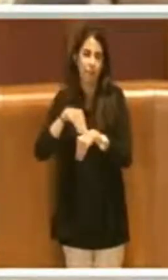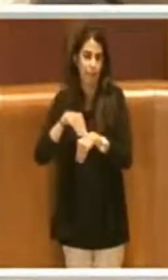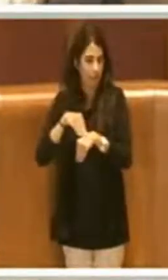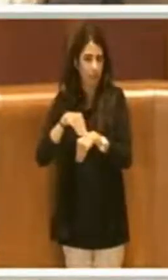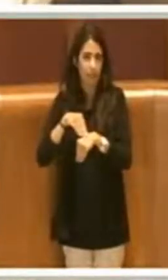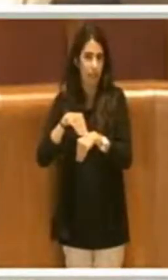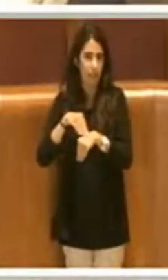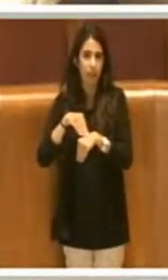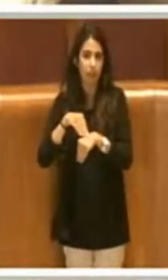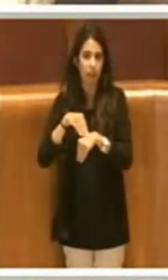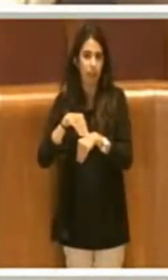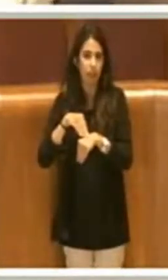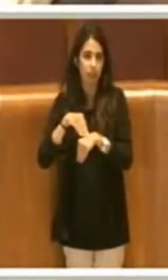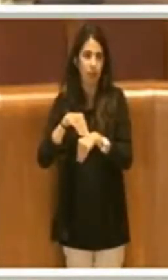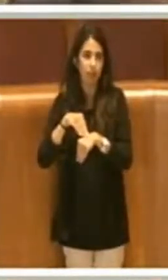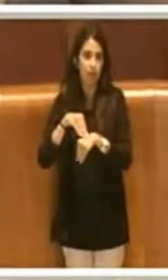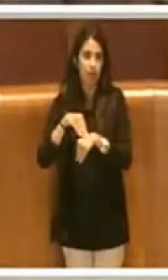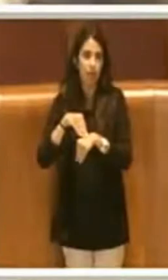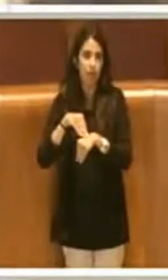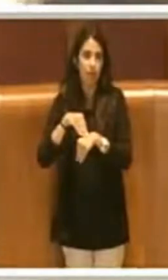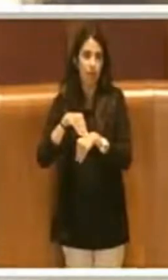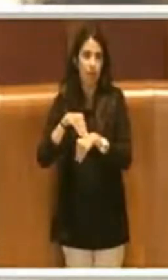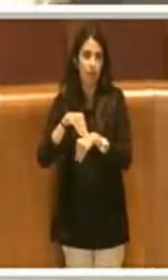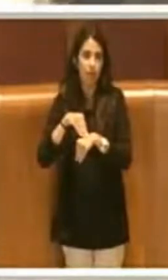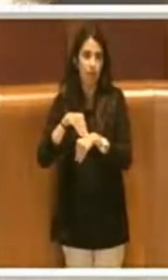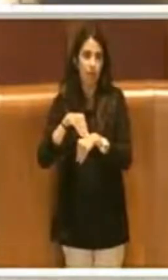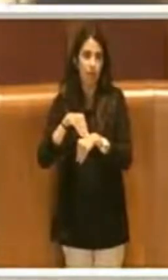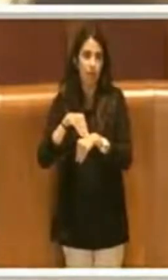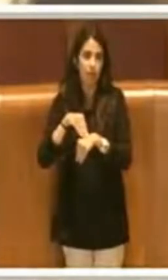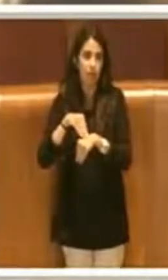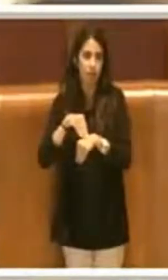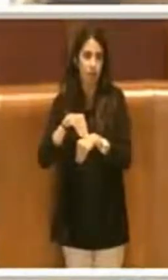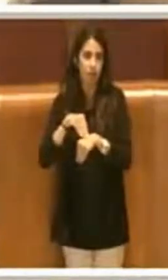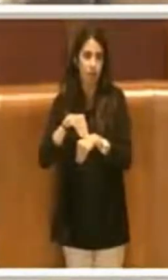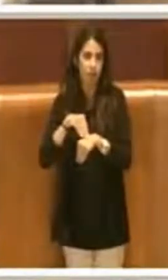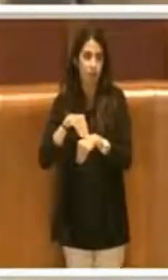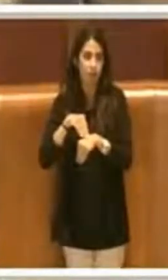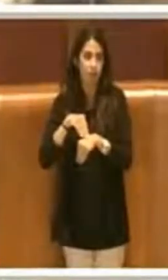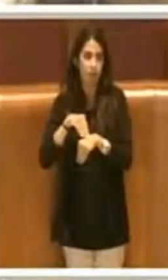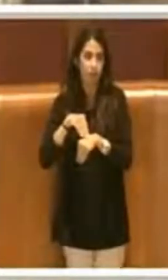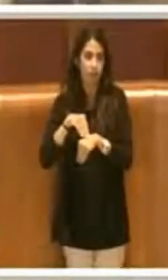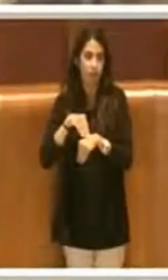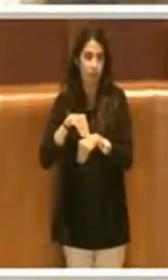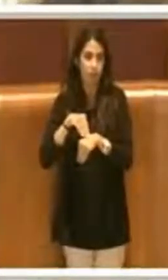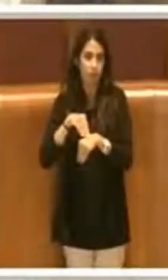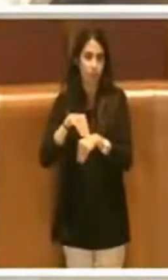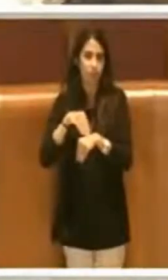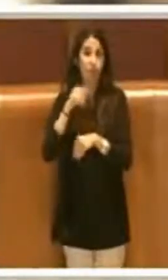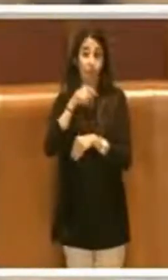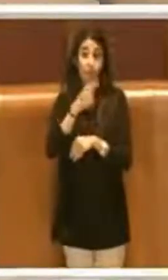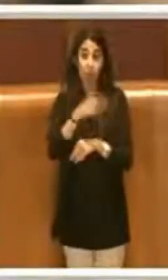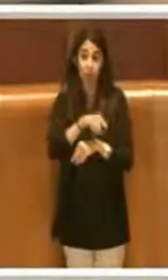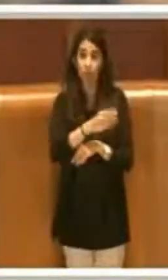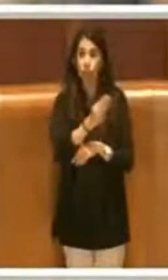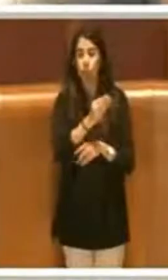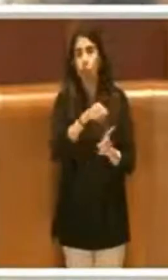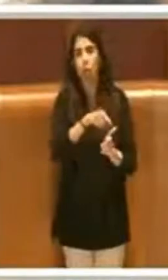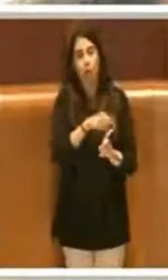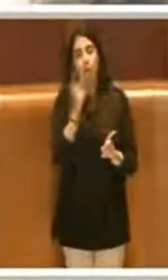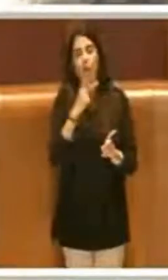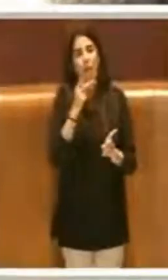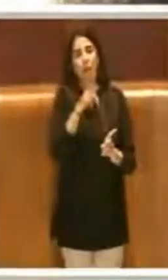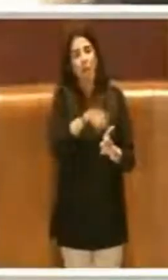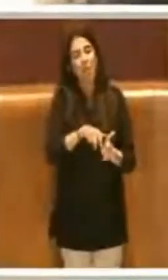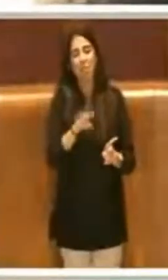persona più che meritevole e lasciare appunto il binomio del